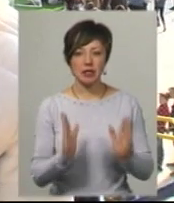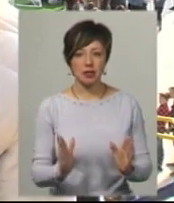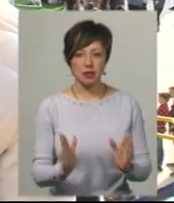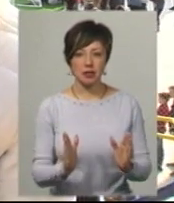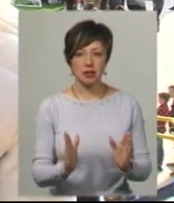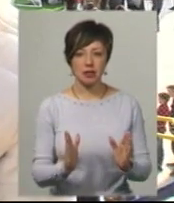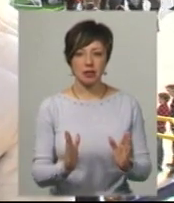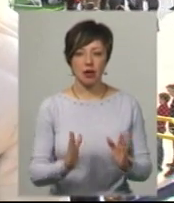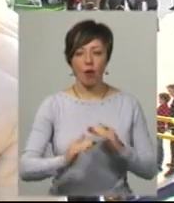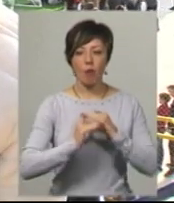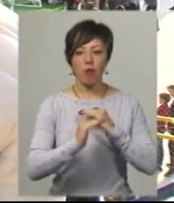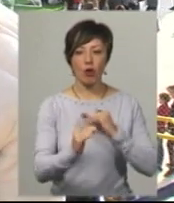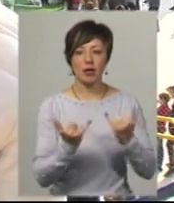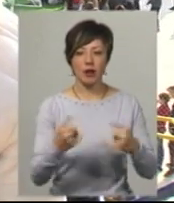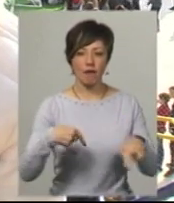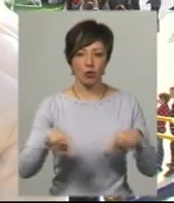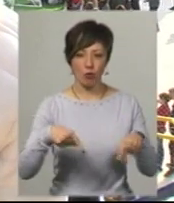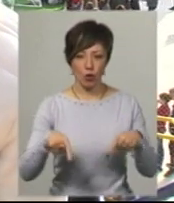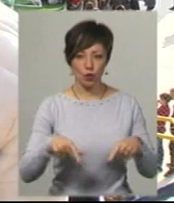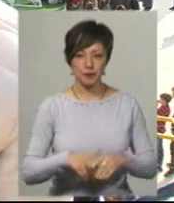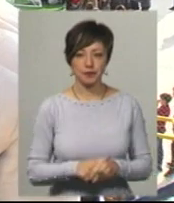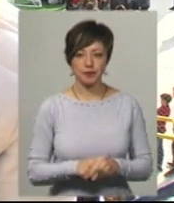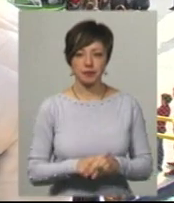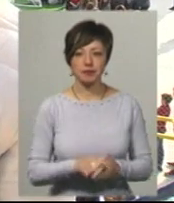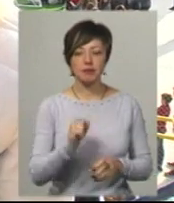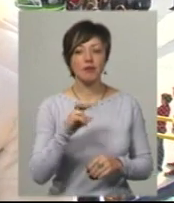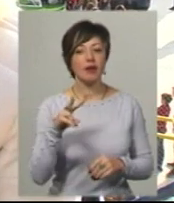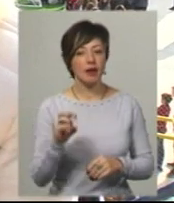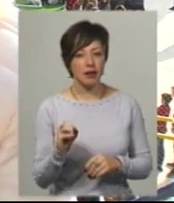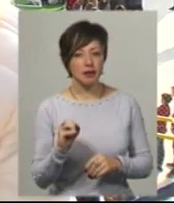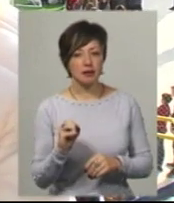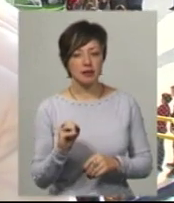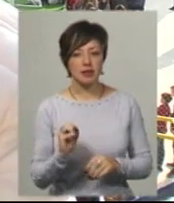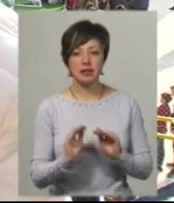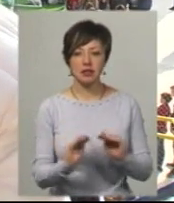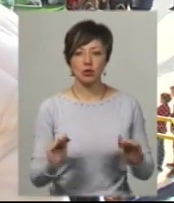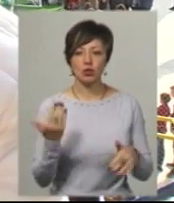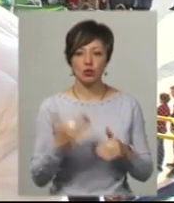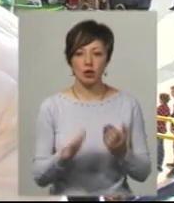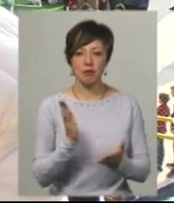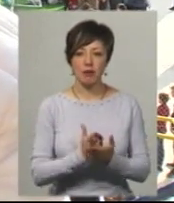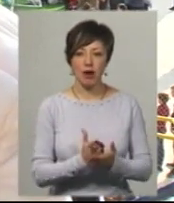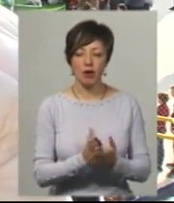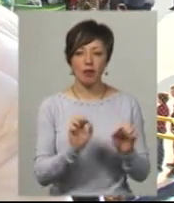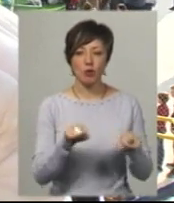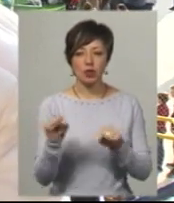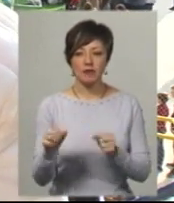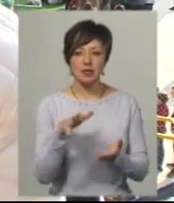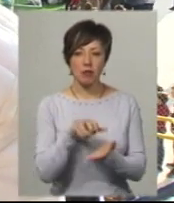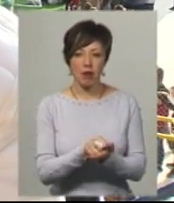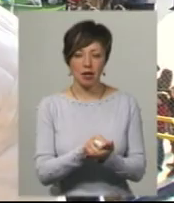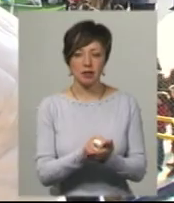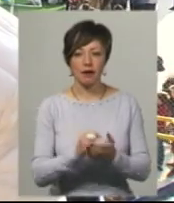поле для футболу, але діти вже мають нагоду займатися